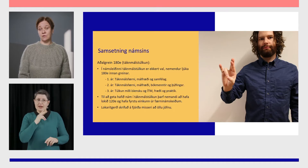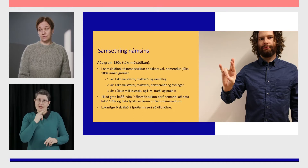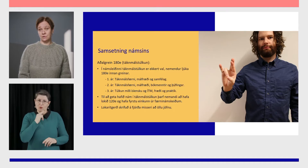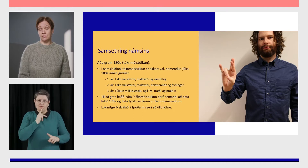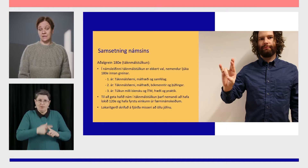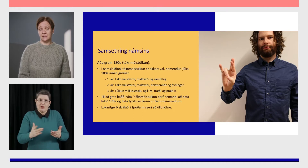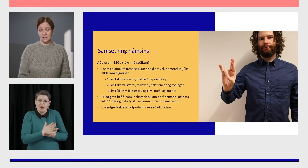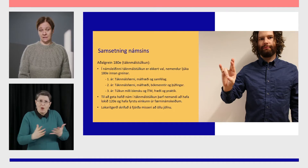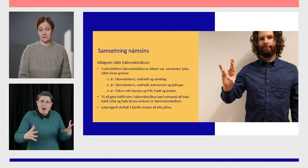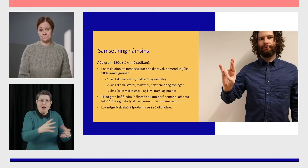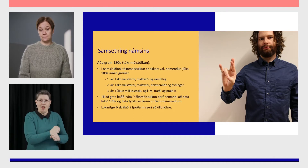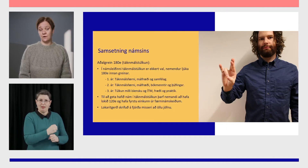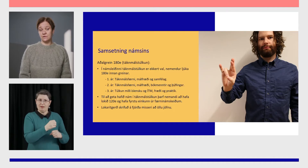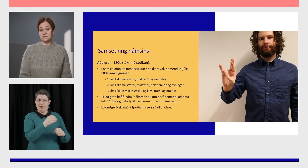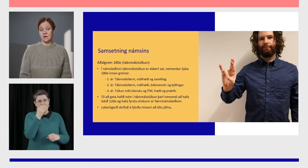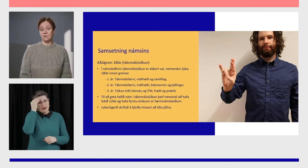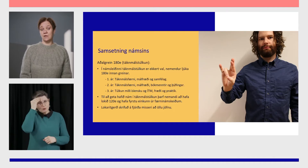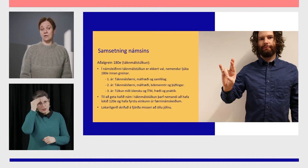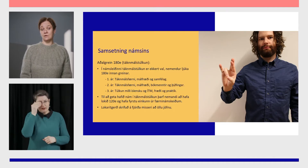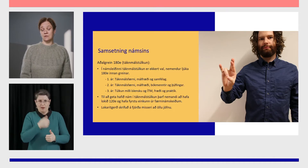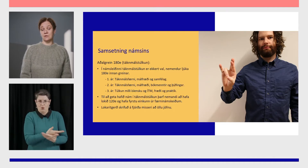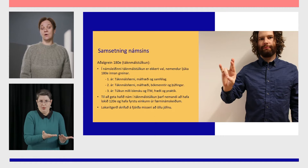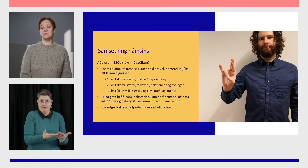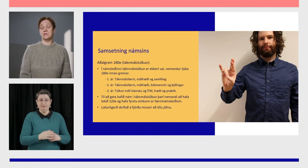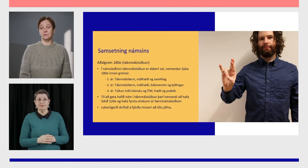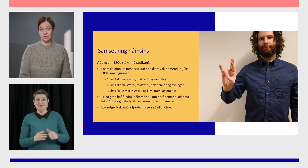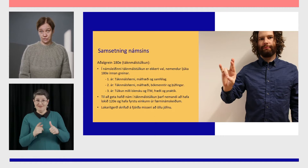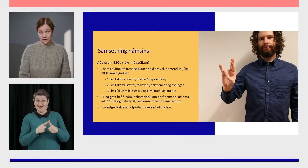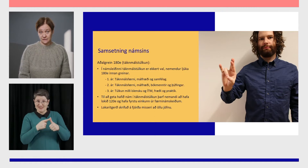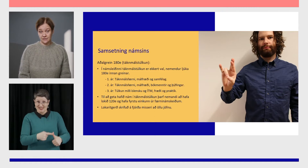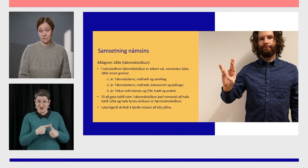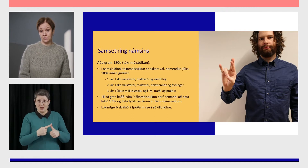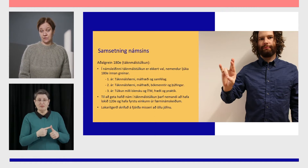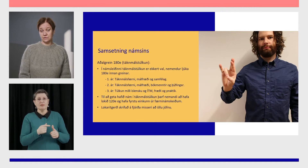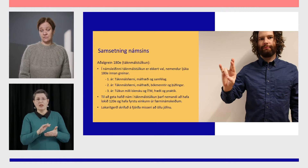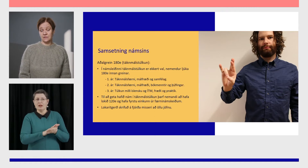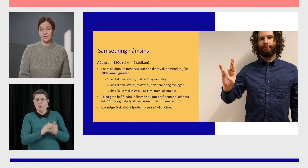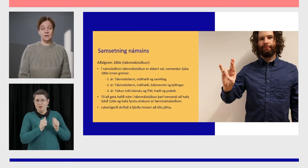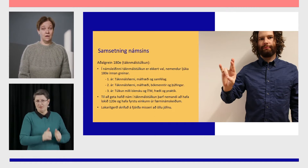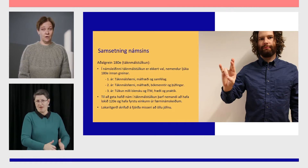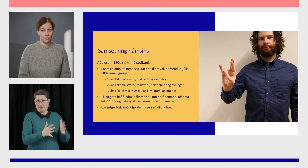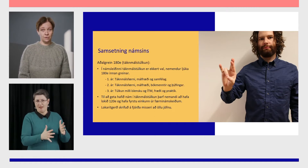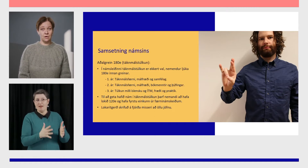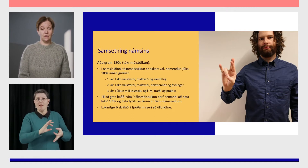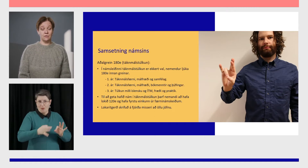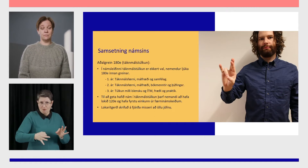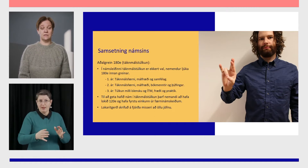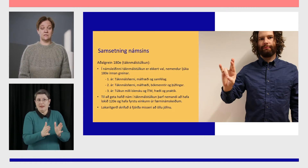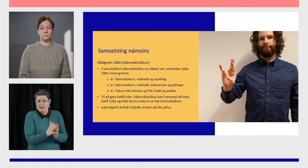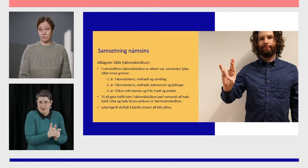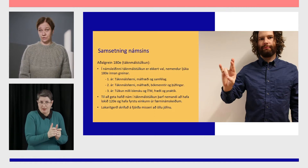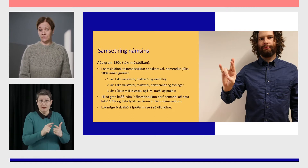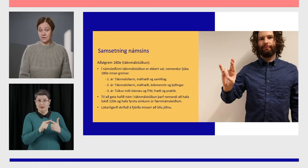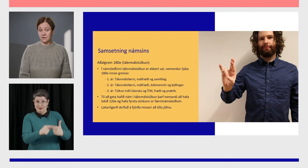öllum námskjöðum innan greinarinnar. Á fyrsta ári er áhersla á tákmálsfærtni, málfræði og samfélag, á öðru ári